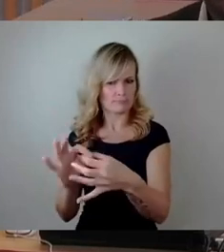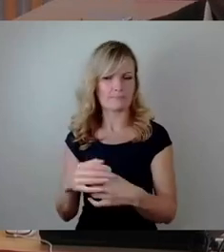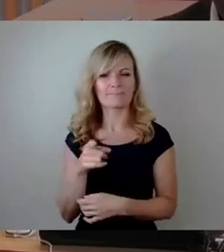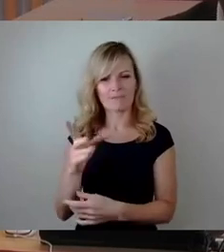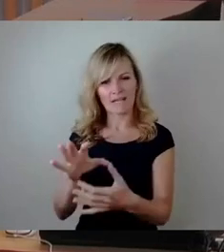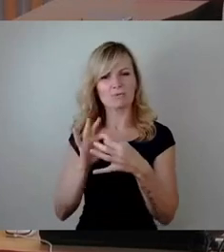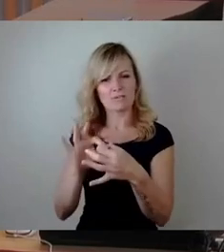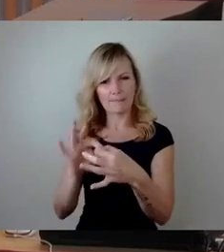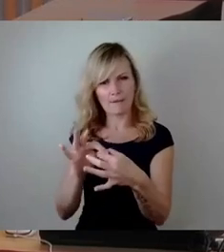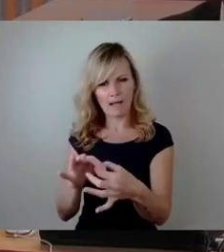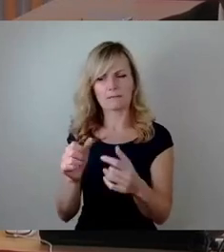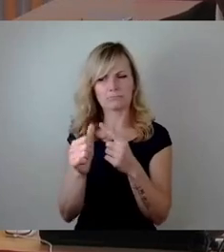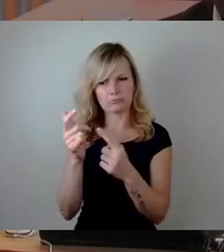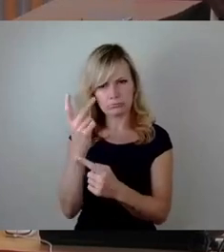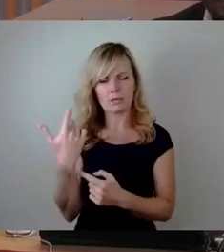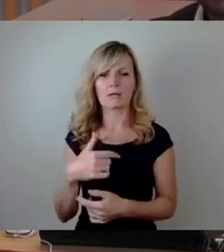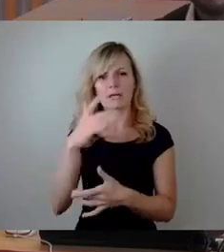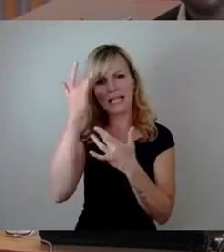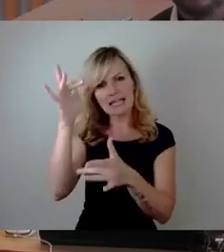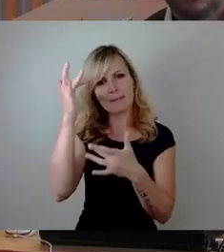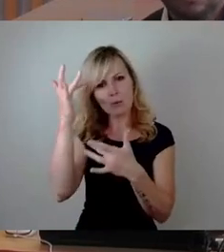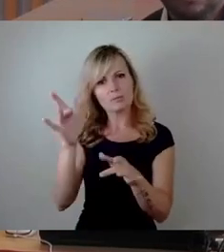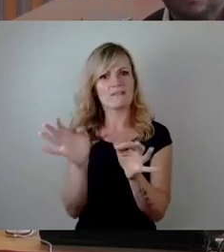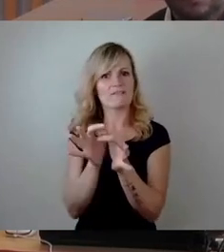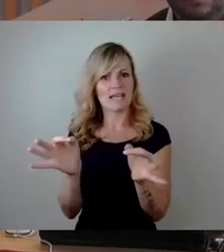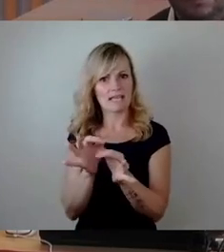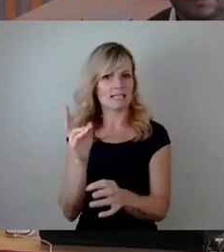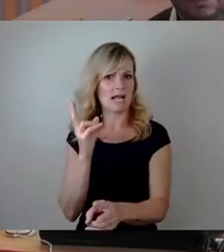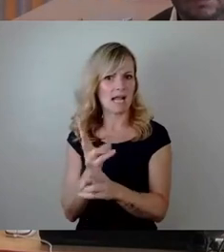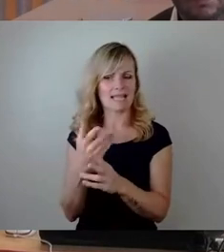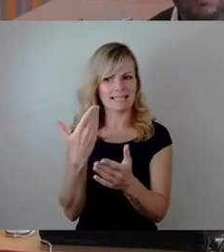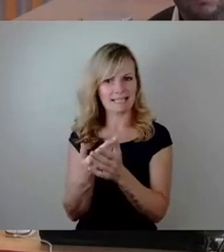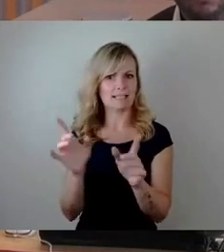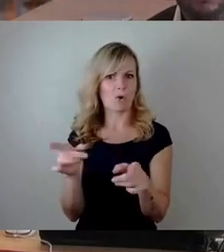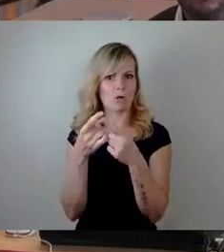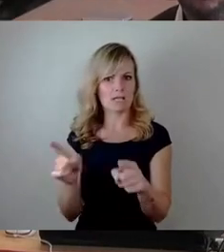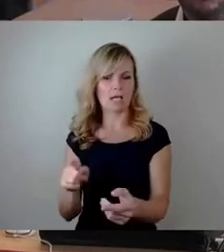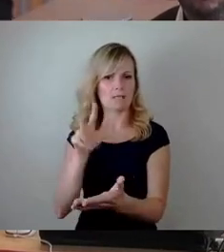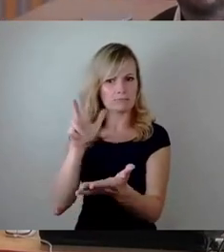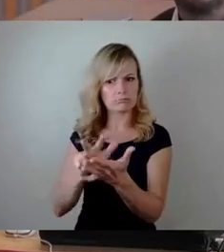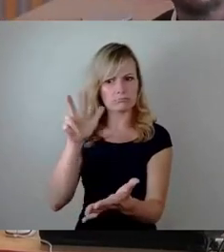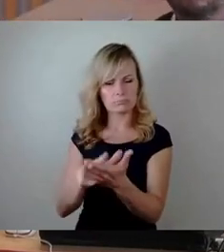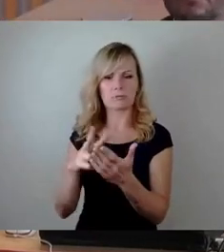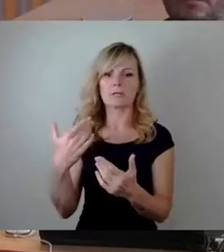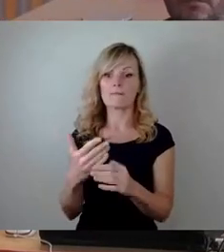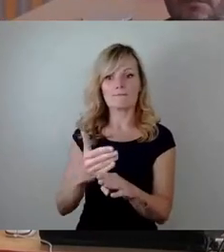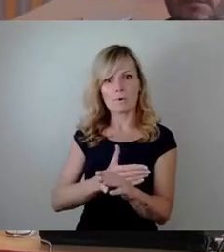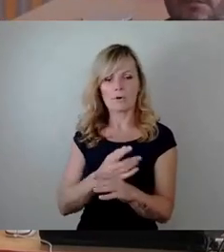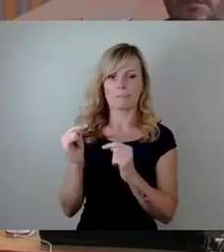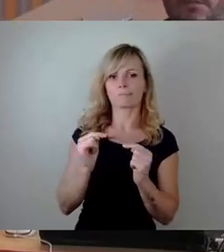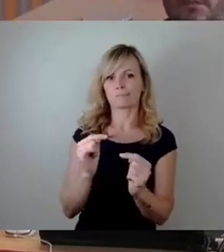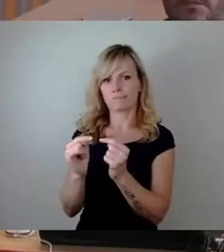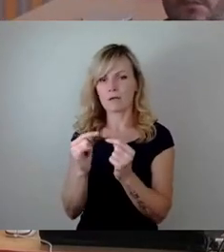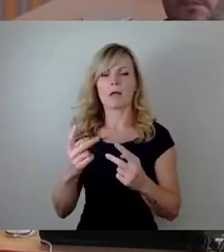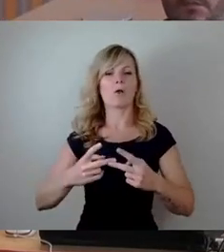Auseinandersetzungen, was die Genehmigungsfähigkeit dieser Konzerte betraf. In der Öffentlichkeit hat sich da schon ein